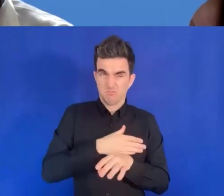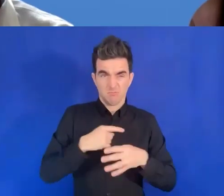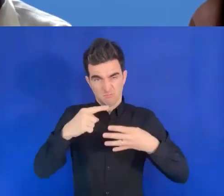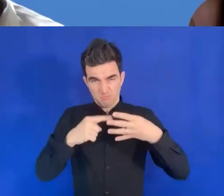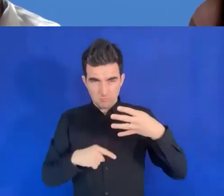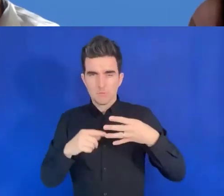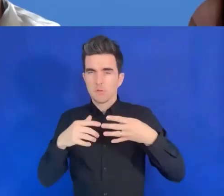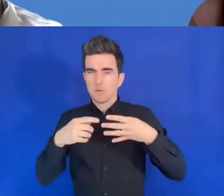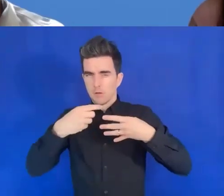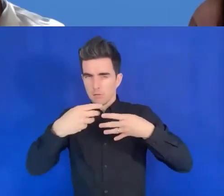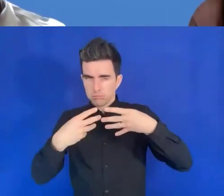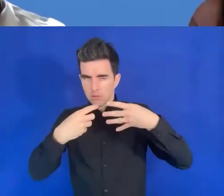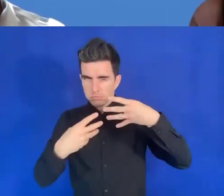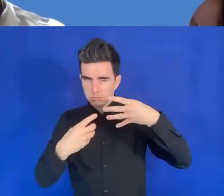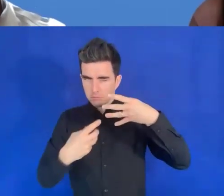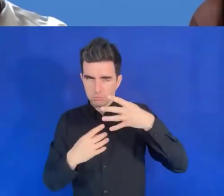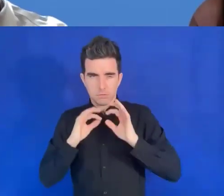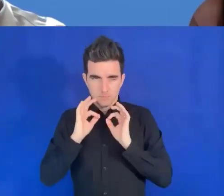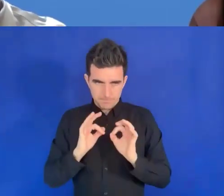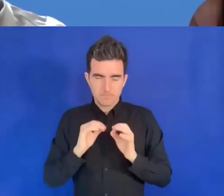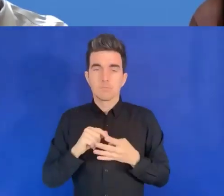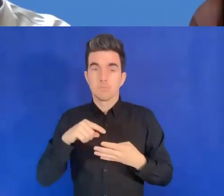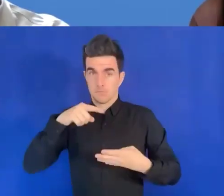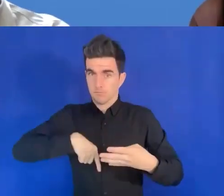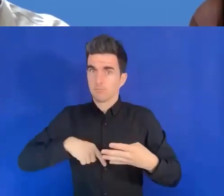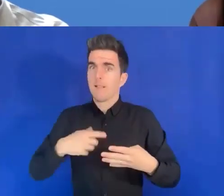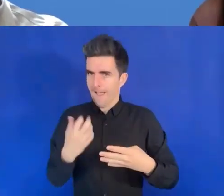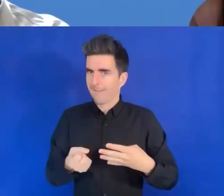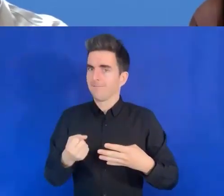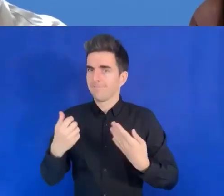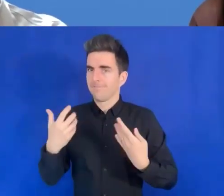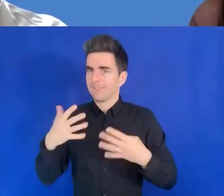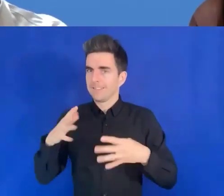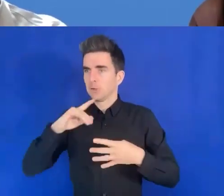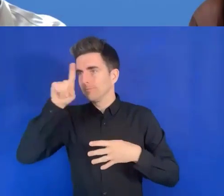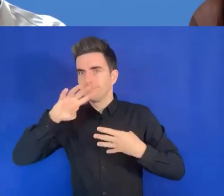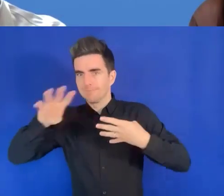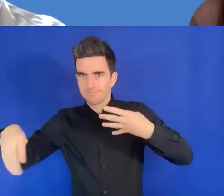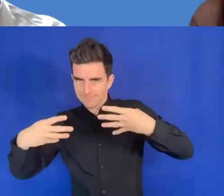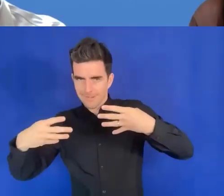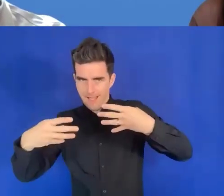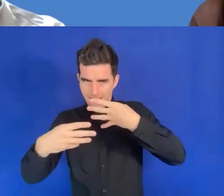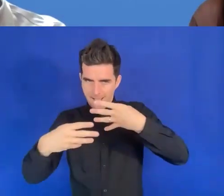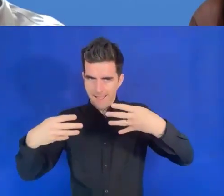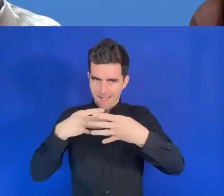transversal et le concept de résilience est transversal.